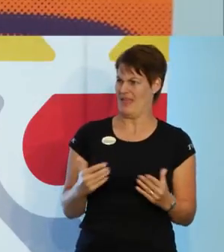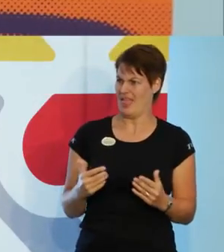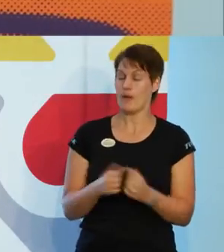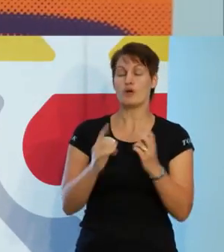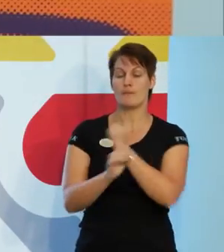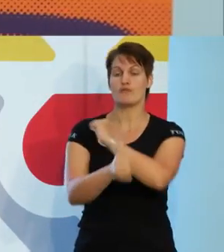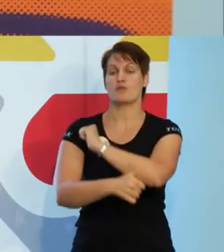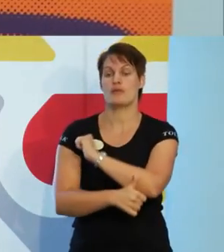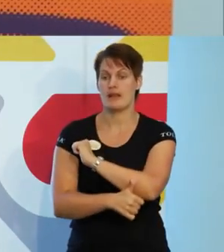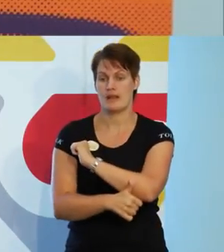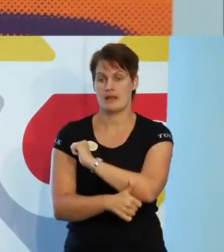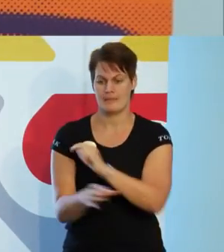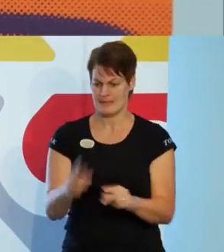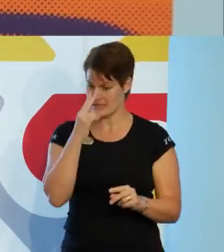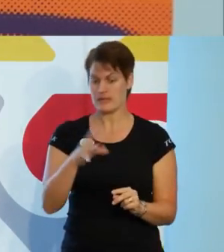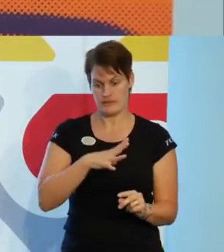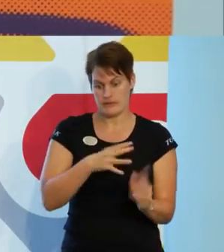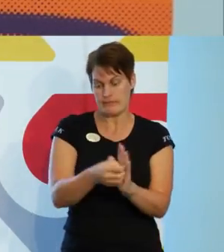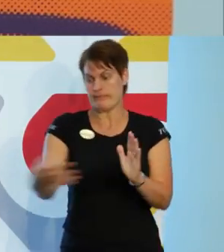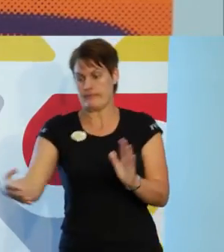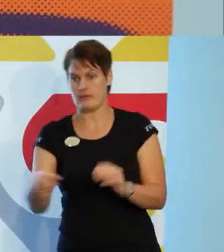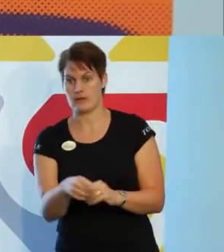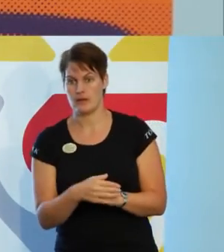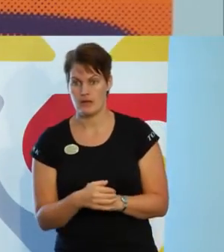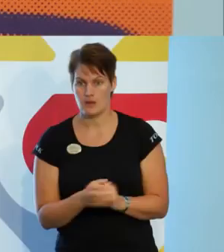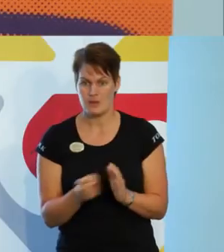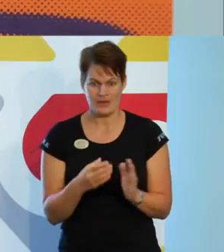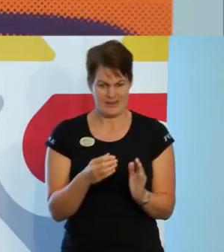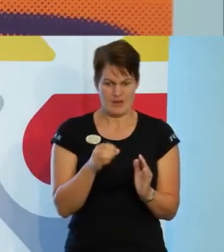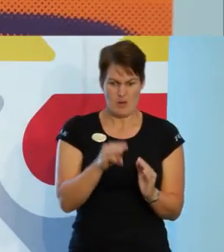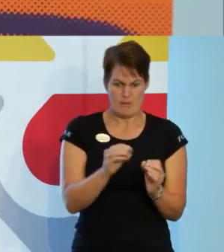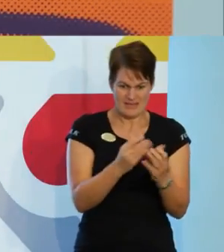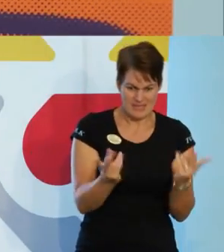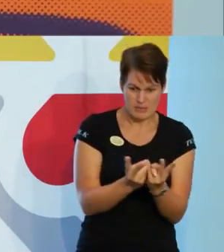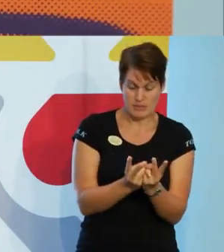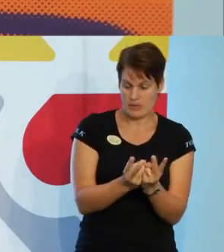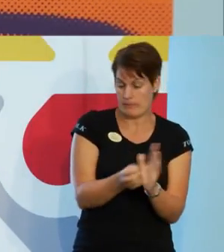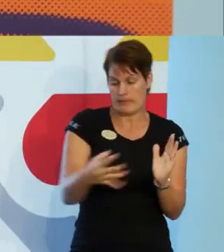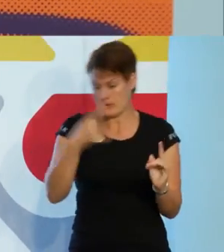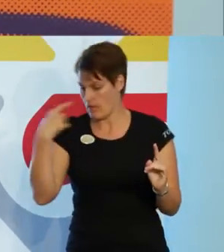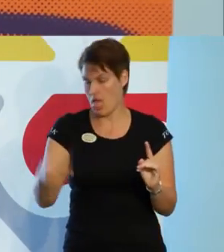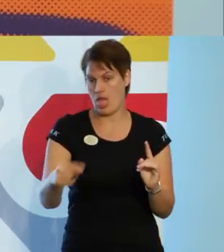professionellt. När ni har sett konsekvenser av hur ett trångt innanförskap kan se ut.